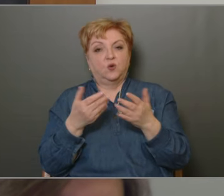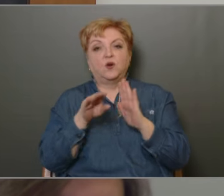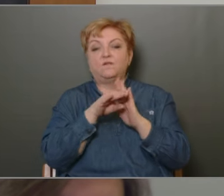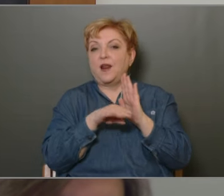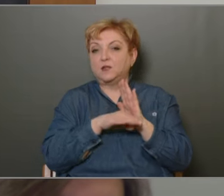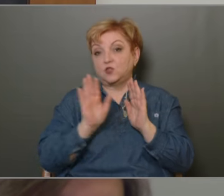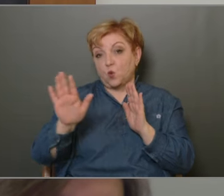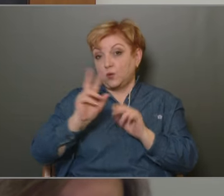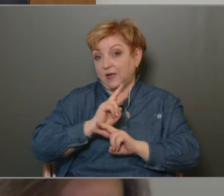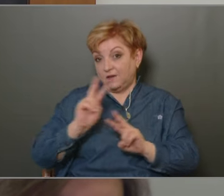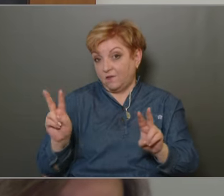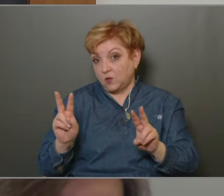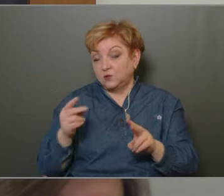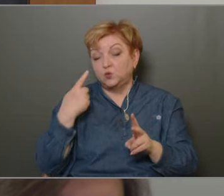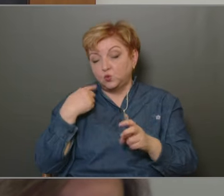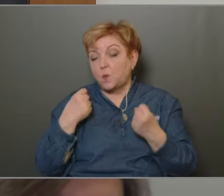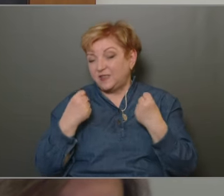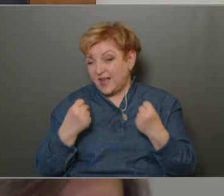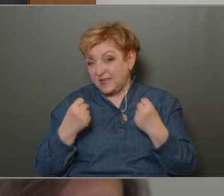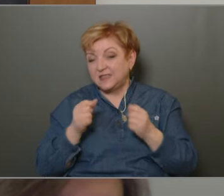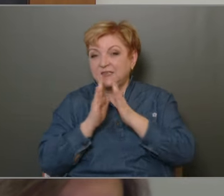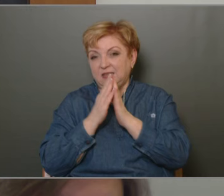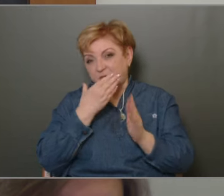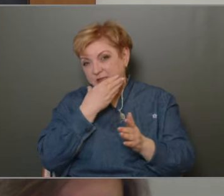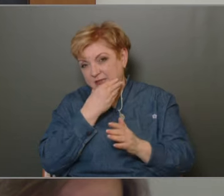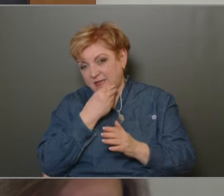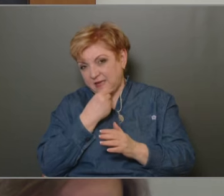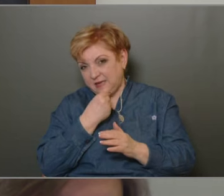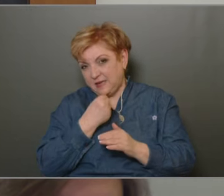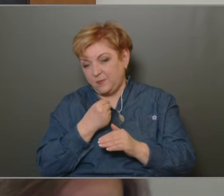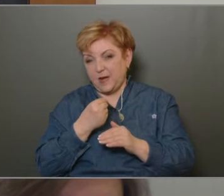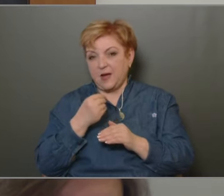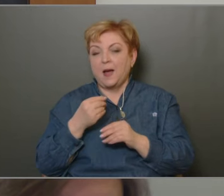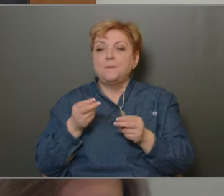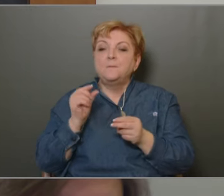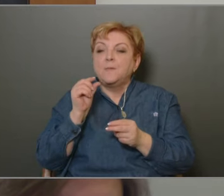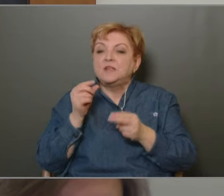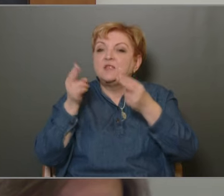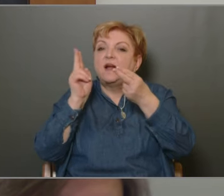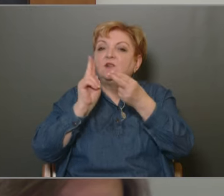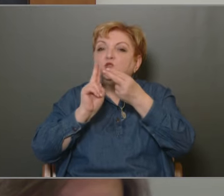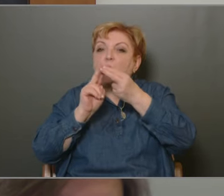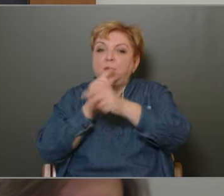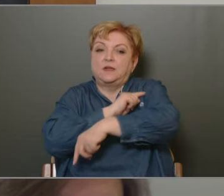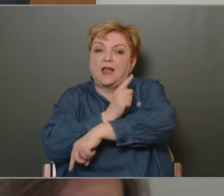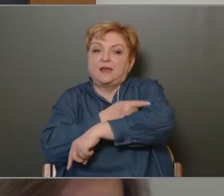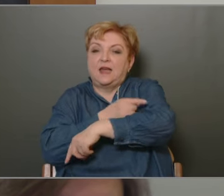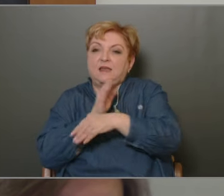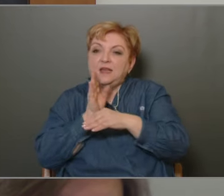feladat is önöknél van Tudom, hogy nehéz, én kérem szépen, hogyha lehet, akkor erre egy picivel több energiát